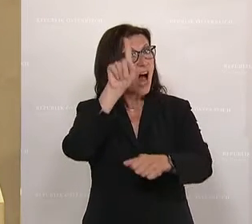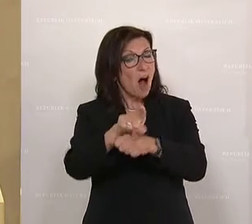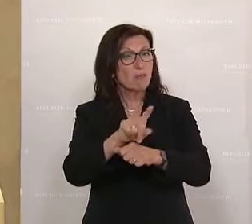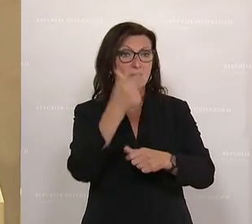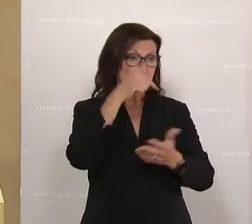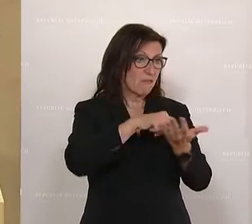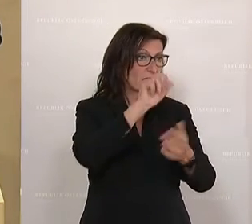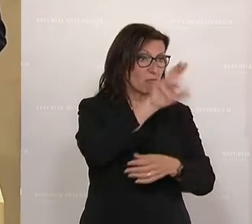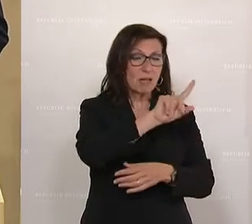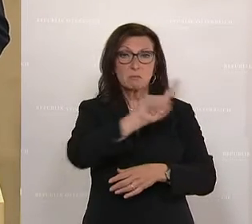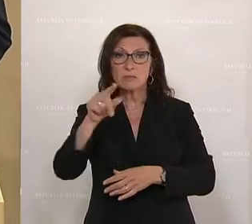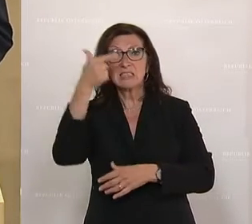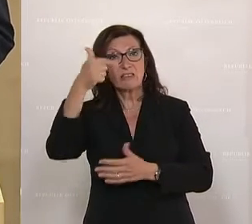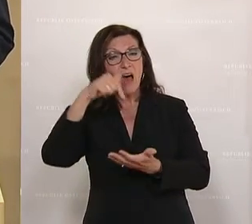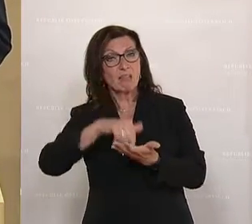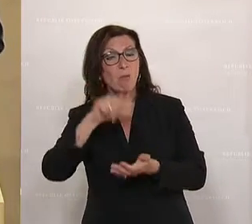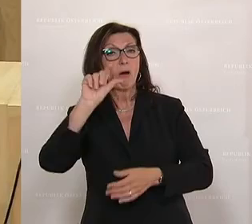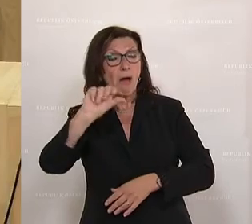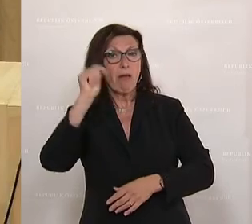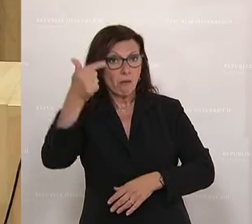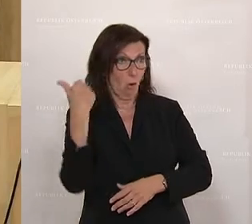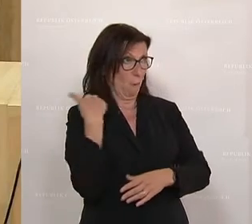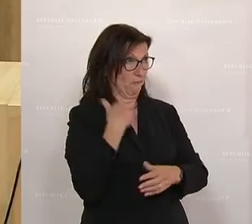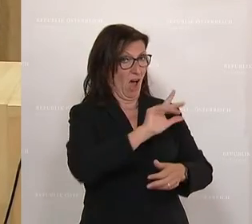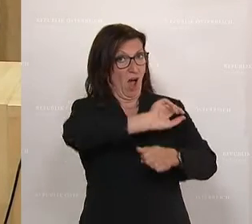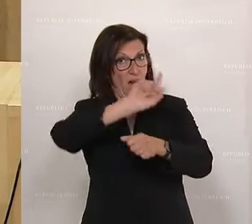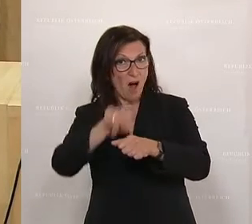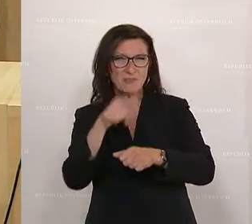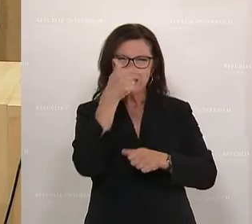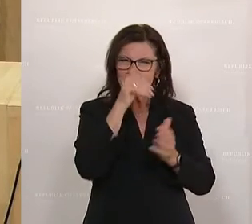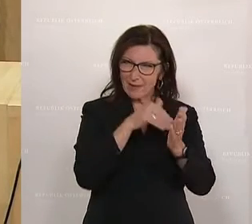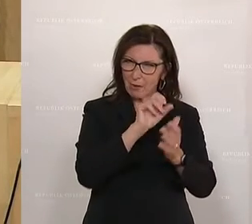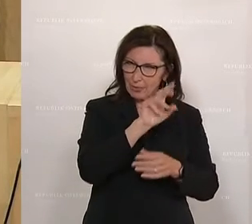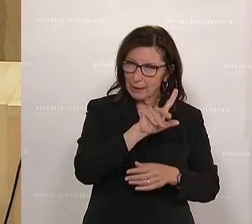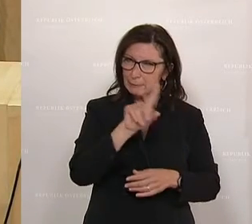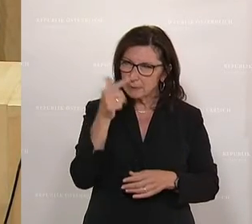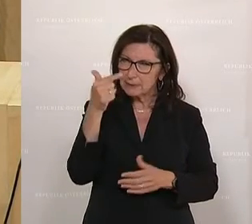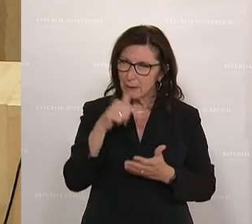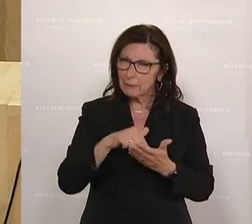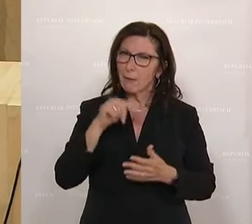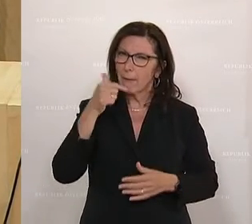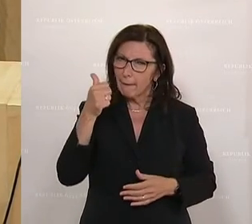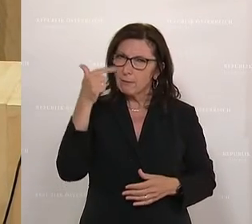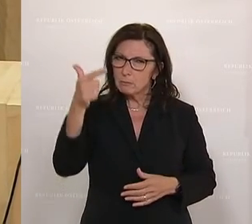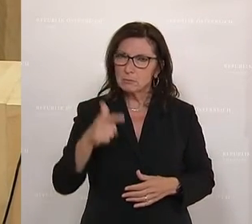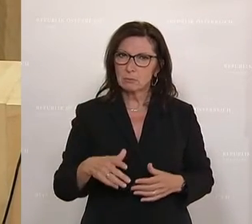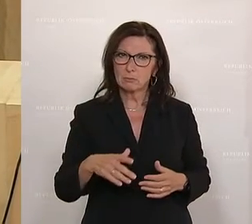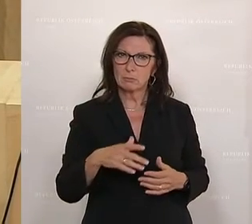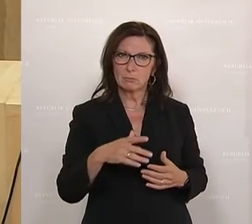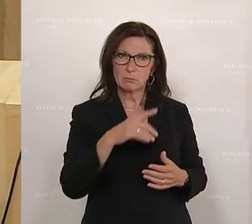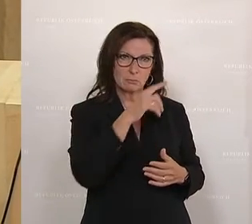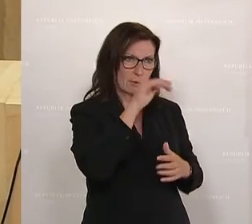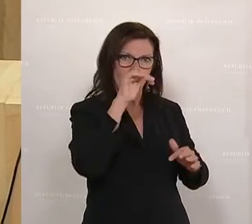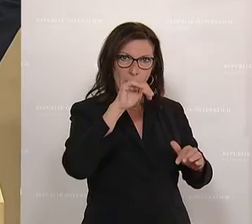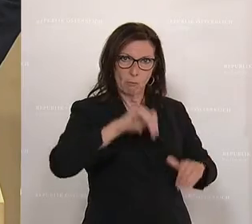und 2021 vergeben? Also zwischen 2013 und 2021. Und dann brauchen Sie ja nur Ihre eigene Antwort